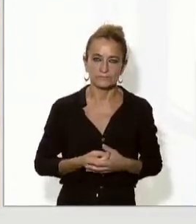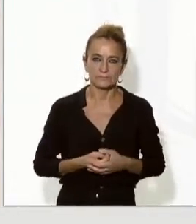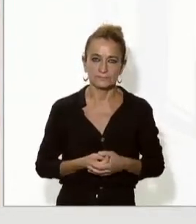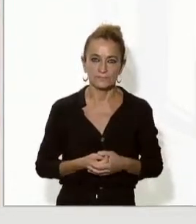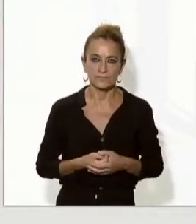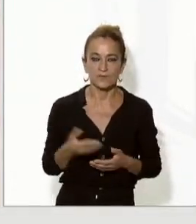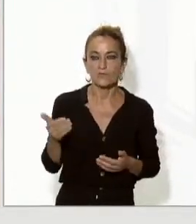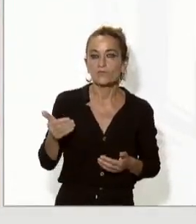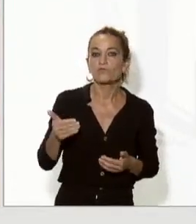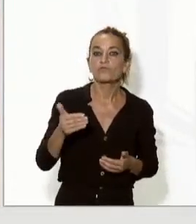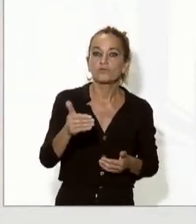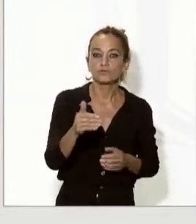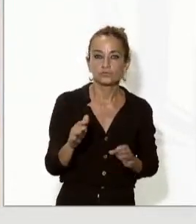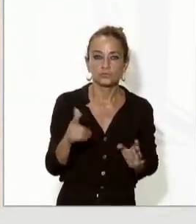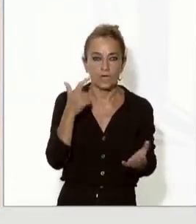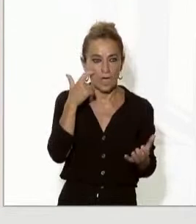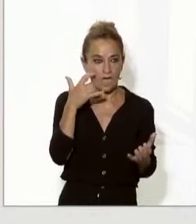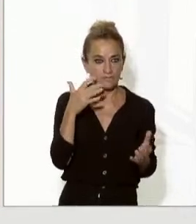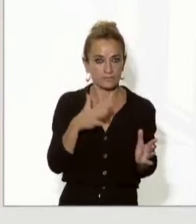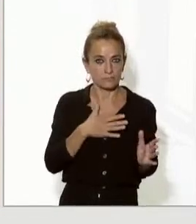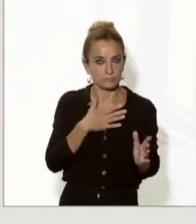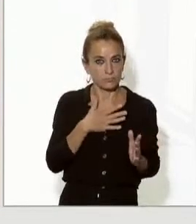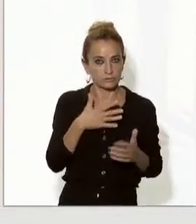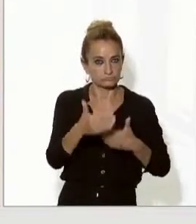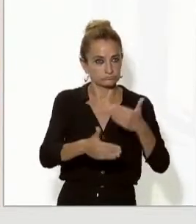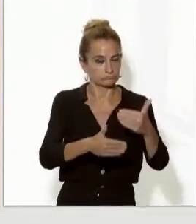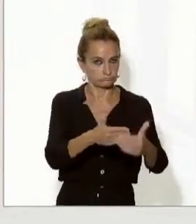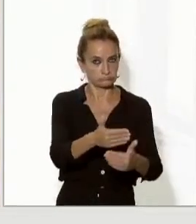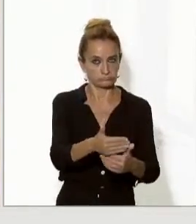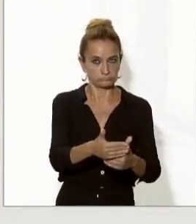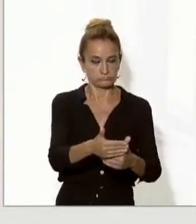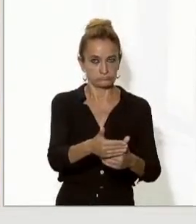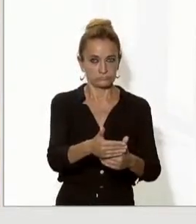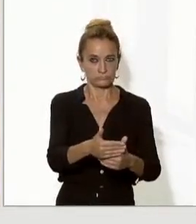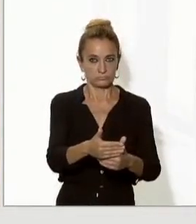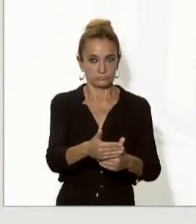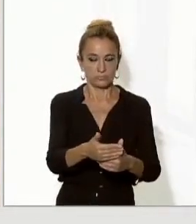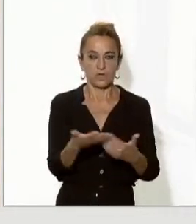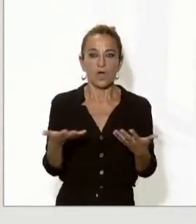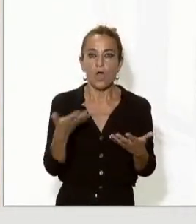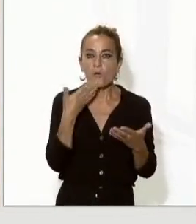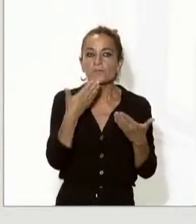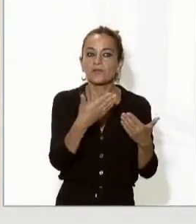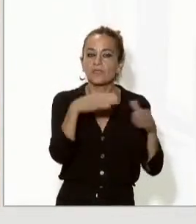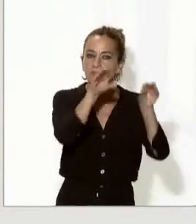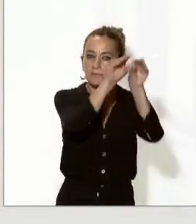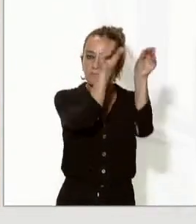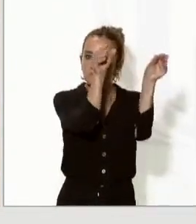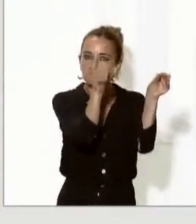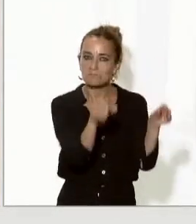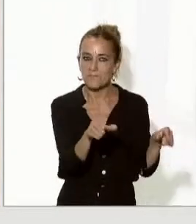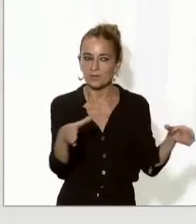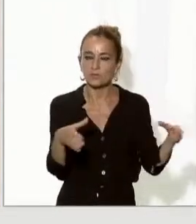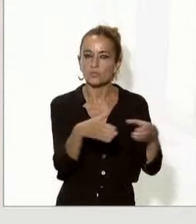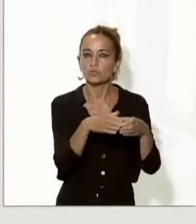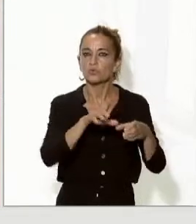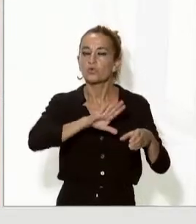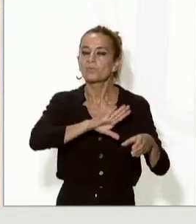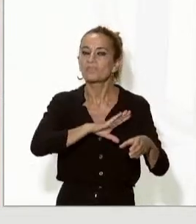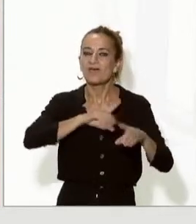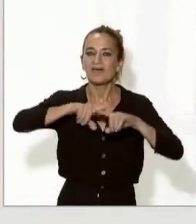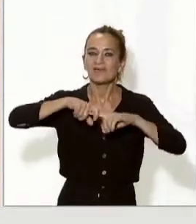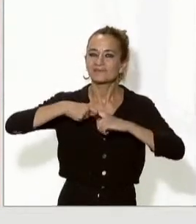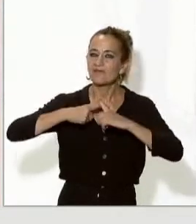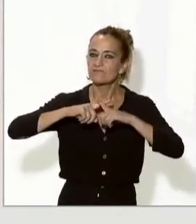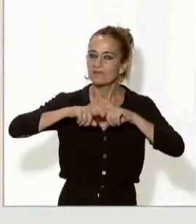En el futur, evidentment, això pot evolucionar. Serà en el marc d'aquest grup de reflexió sobre relacions frontereres que